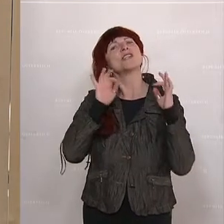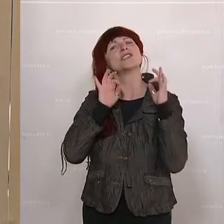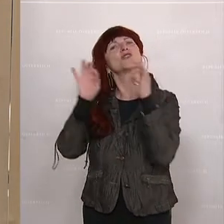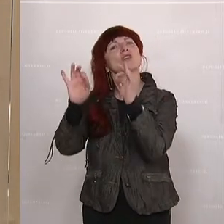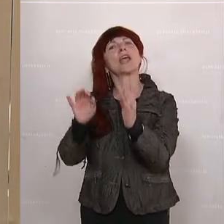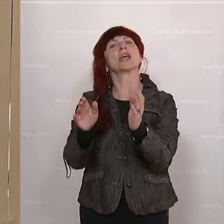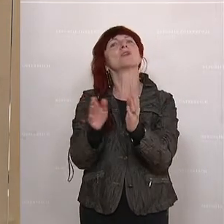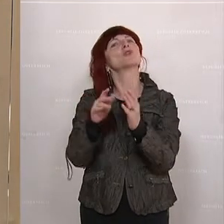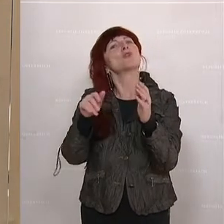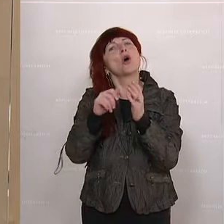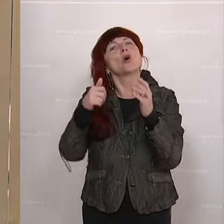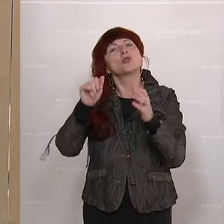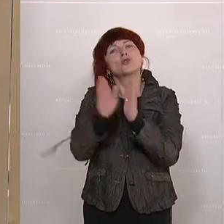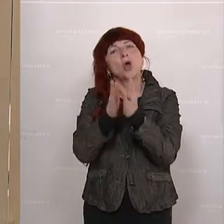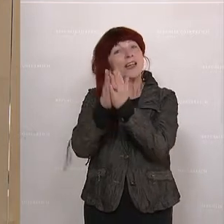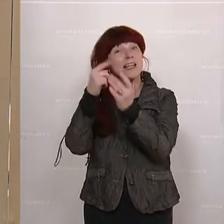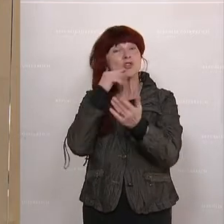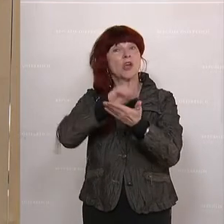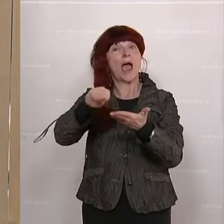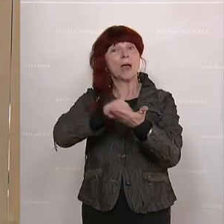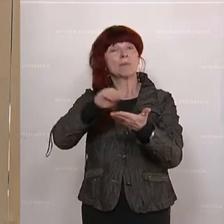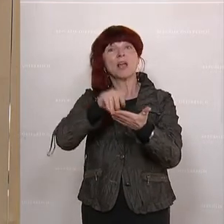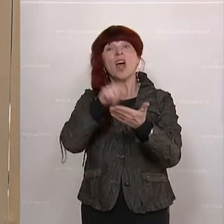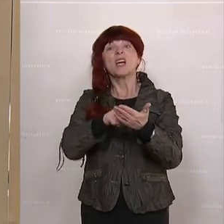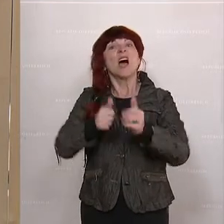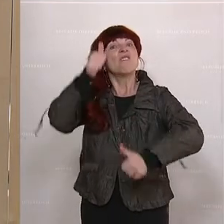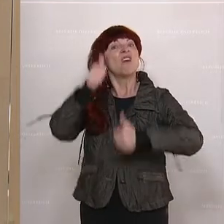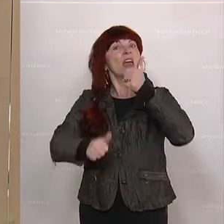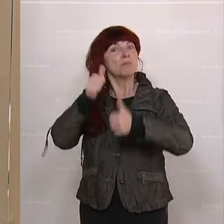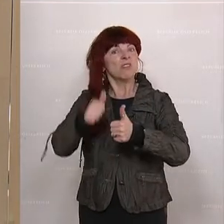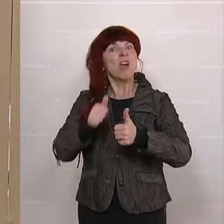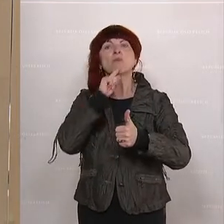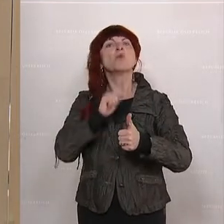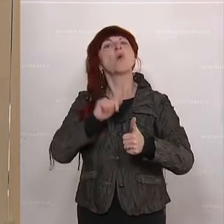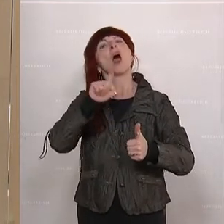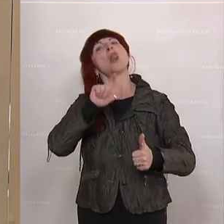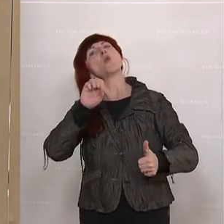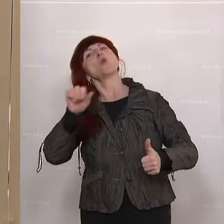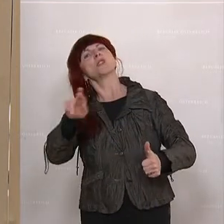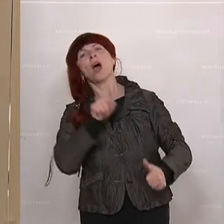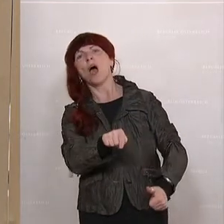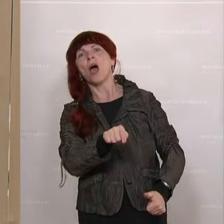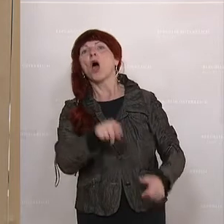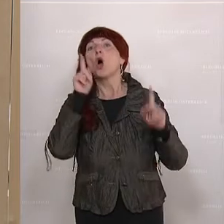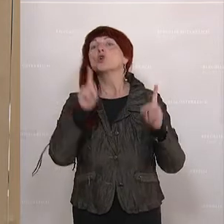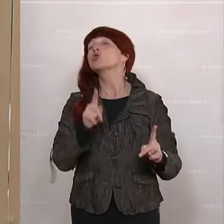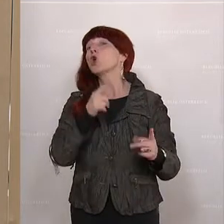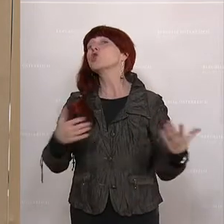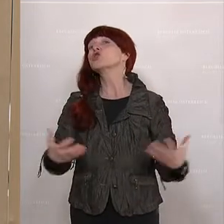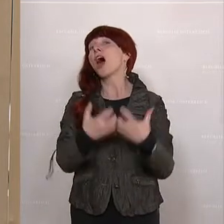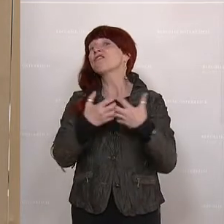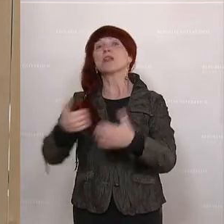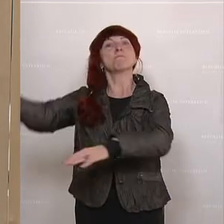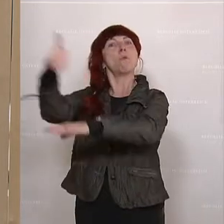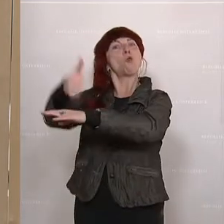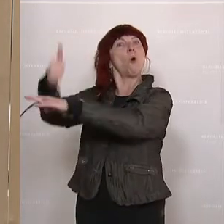Loser, versucht lieber Monopole zu gründen, dann sage ich Ihnen ganz ehrlich, wird die Bevölkerung kein Vertrauen haben in die